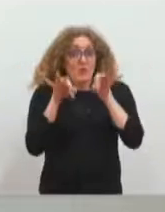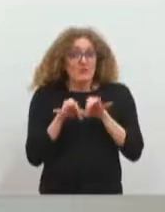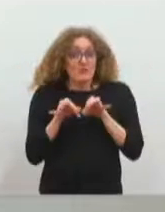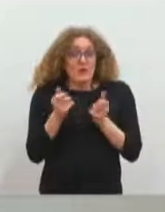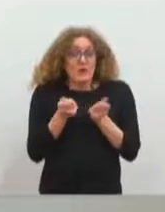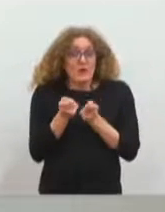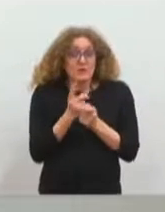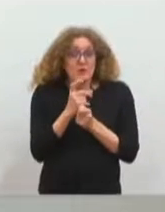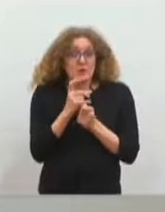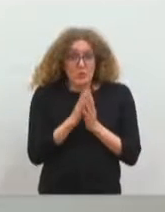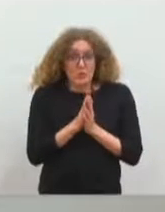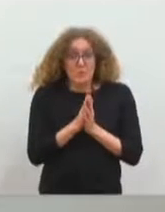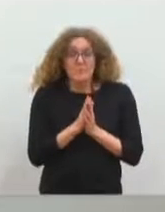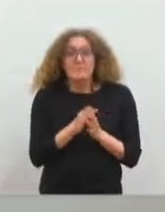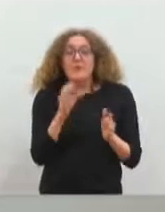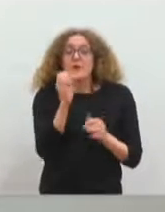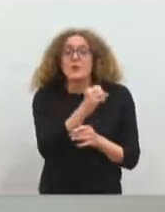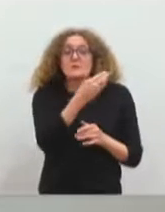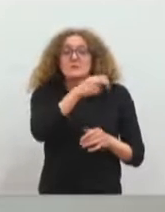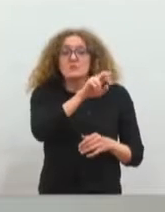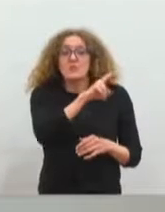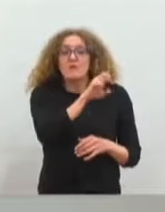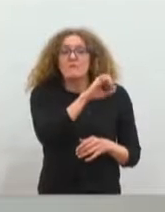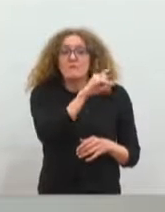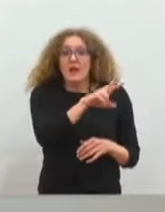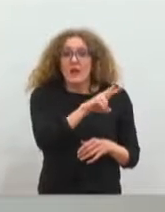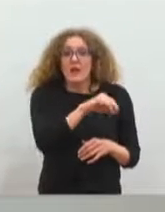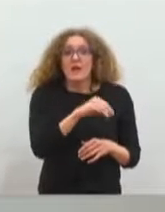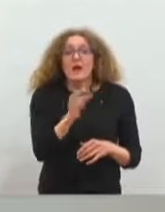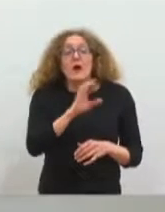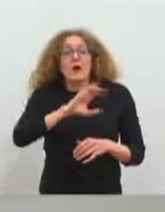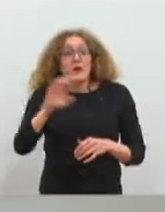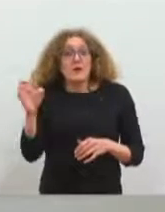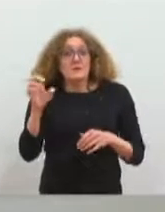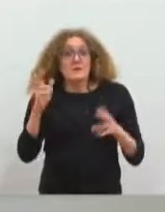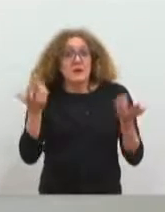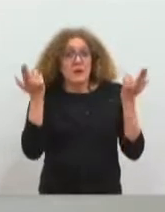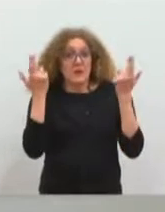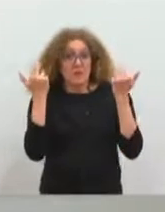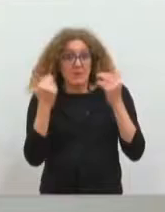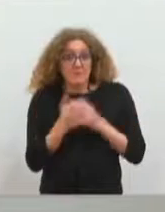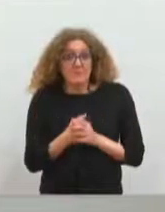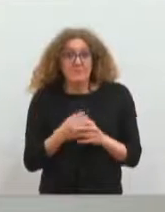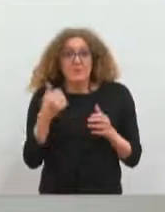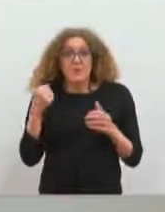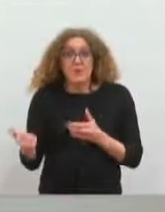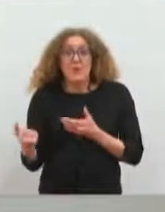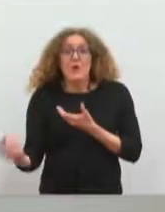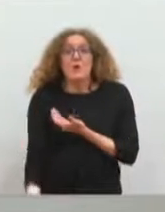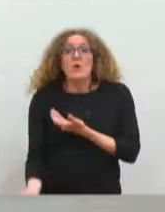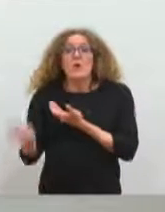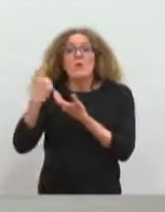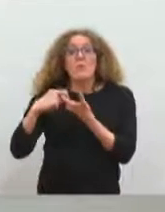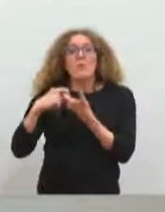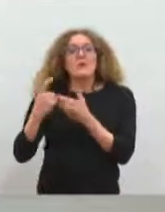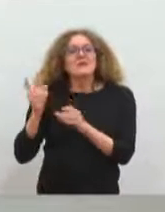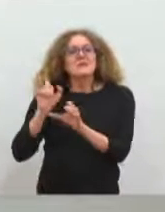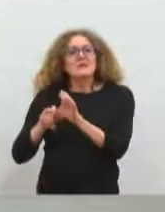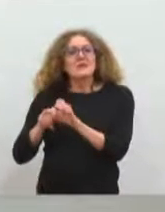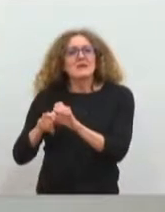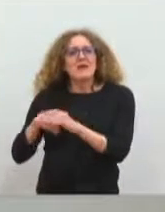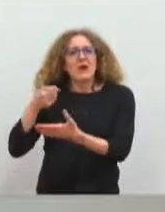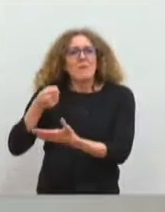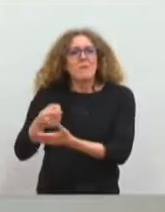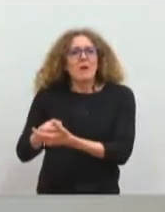-Montpelliers et à l'est de Clapiers. Donc l'un est rattaché au syndicat Ballon-que-Doc, l'autre au syndicat